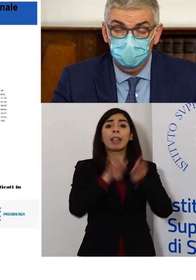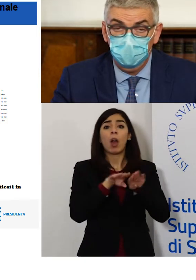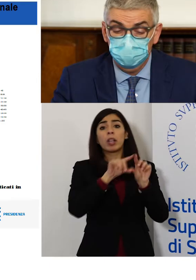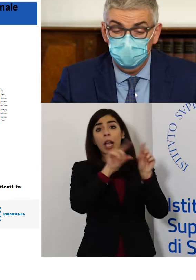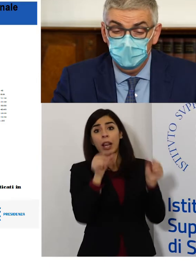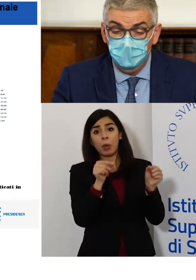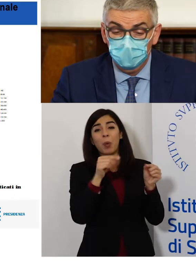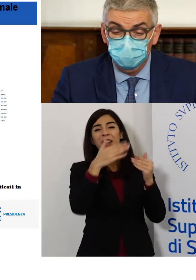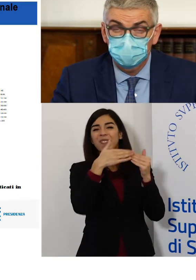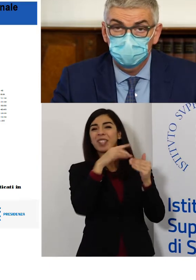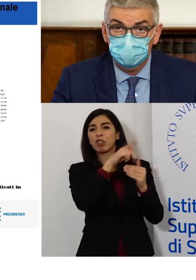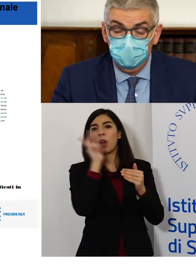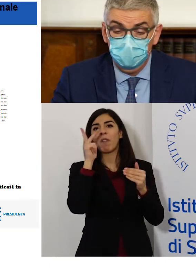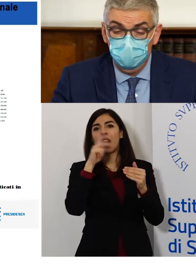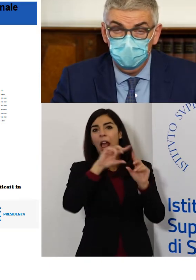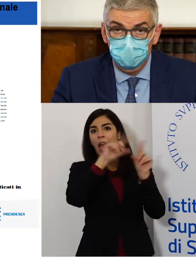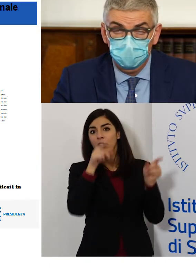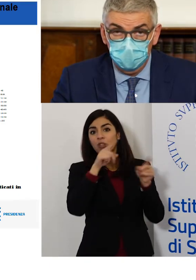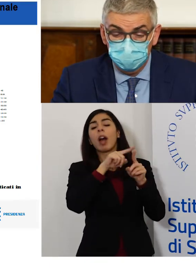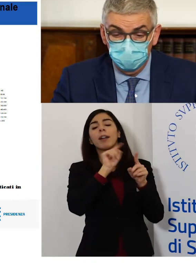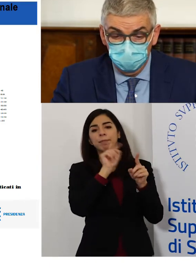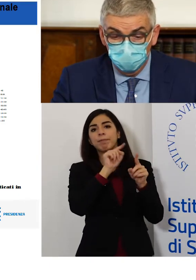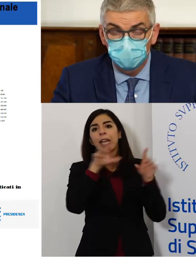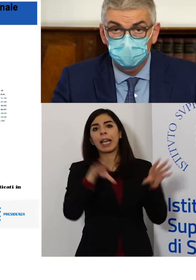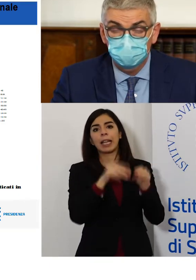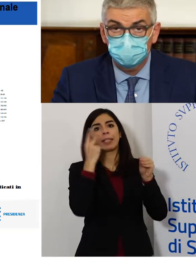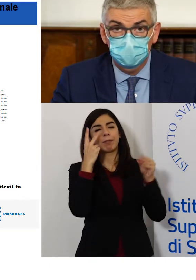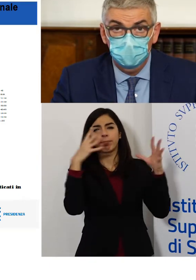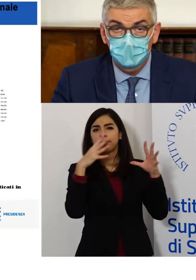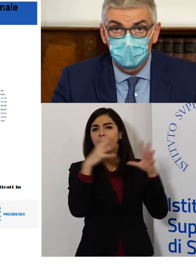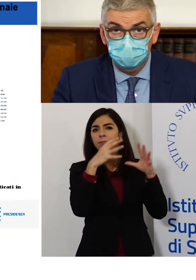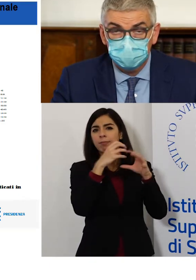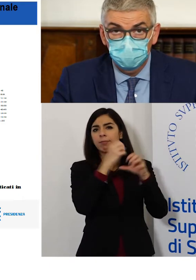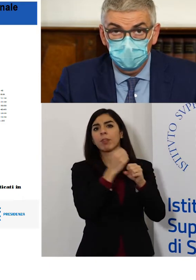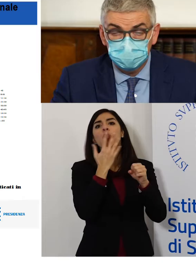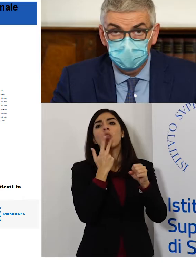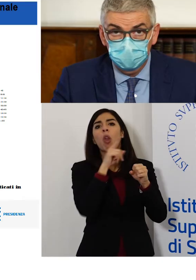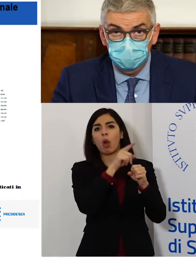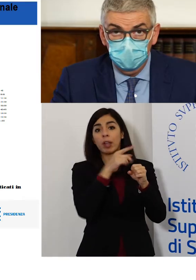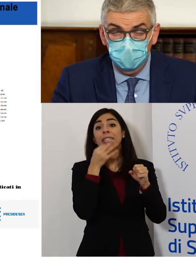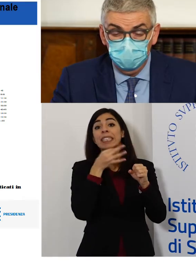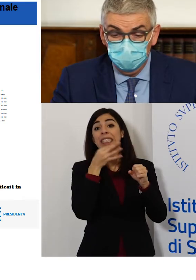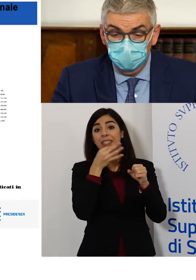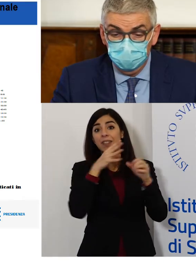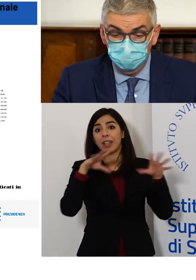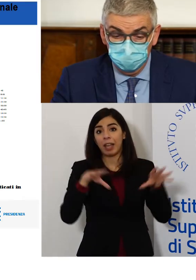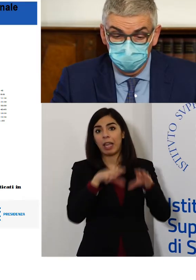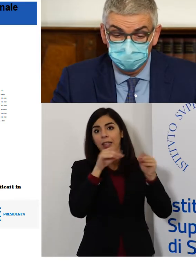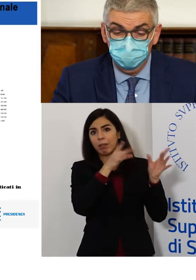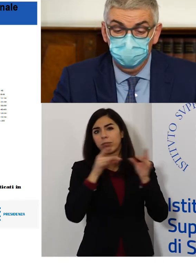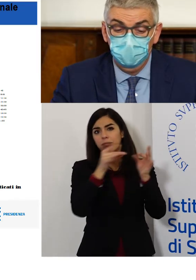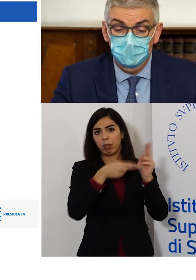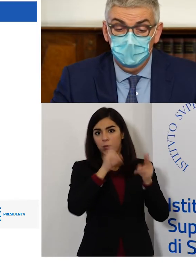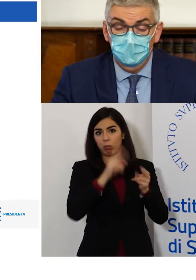con la Francia, cominciano a mostrare colori più scuri a testimonianza dell'aumentata